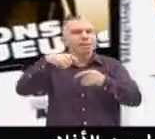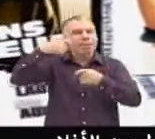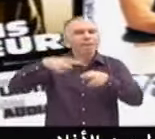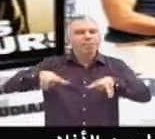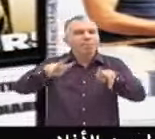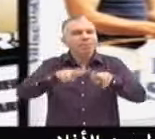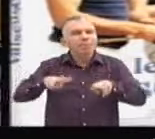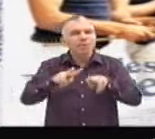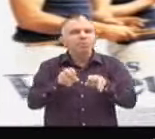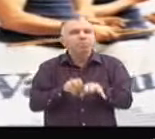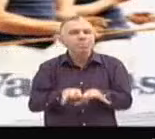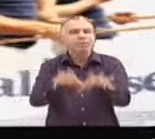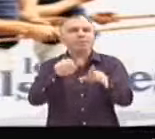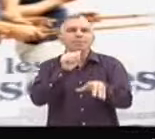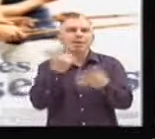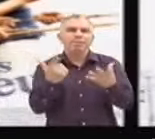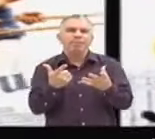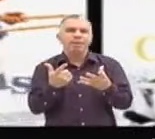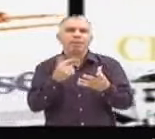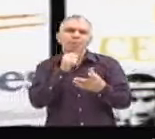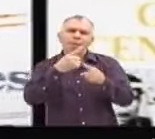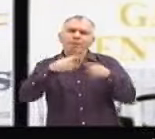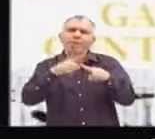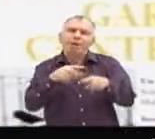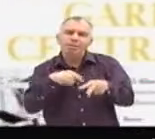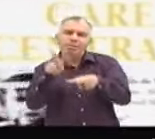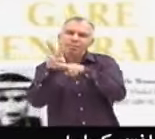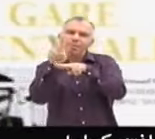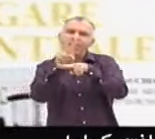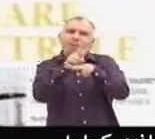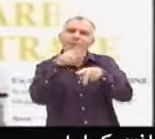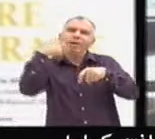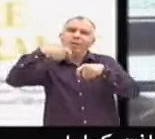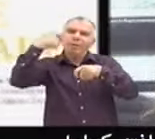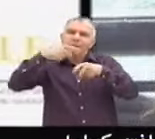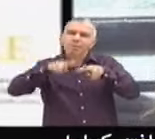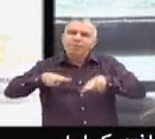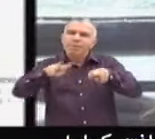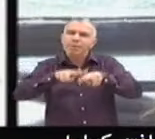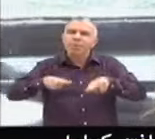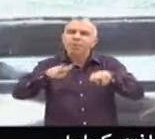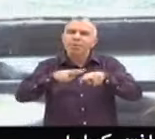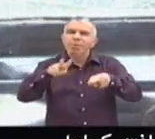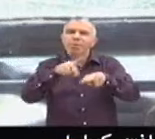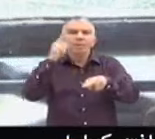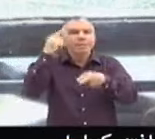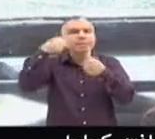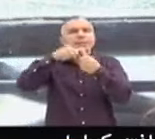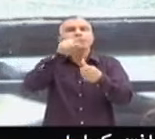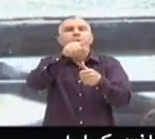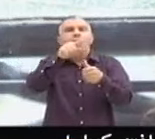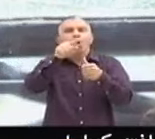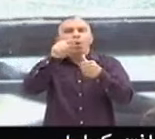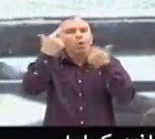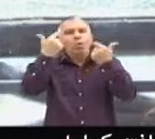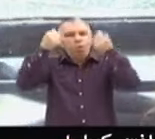mix. C'était complètement hétéroclite. On passait vraiment de tout. Avec des films quand même assez sophistiqués pour lui, pour